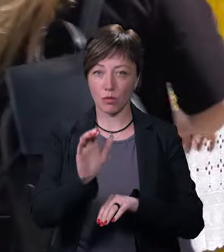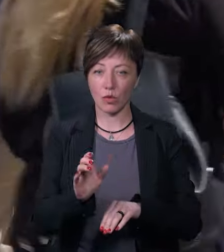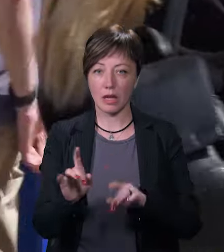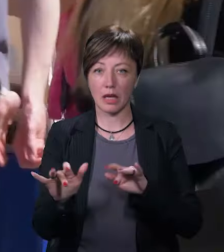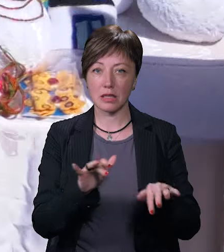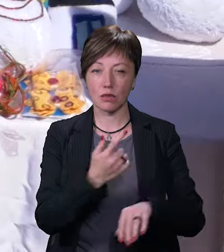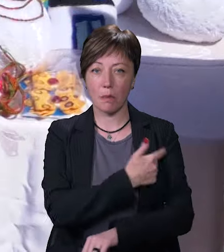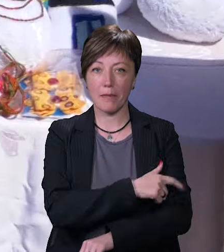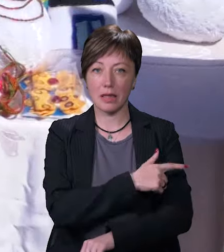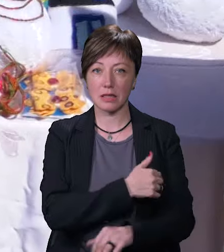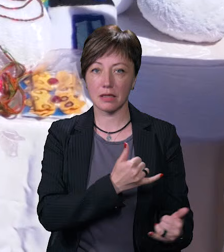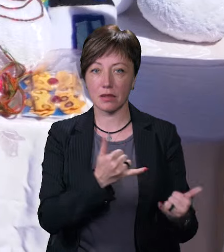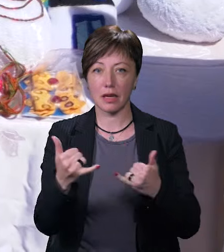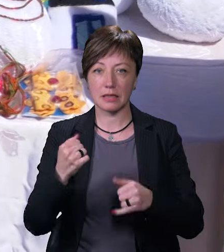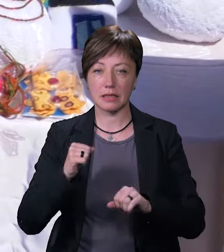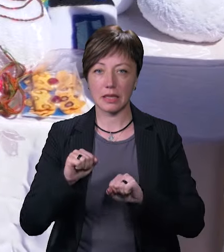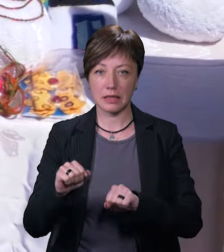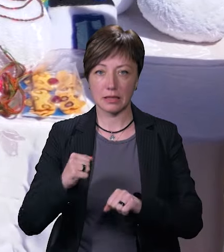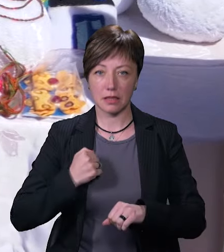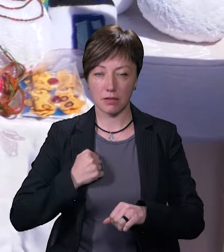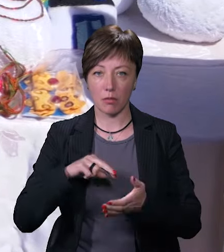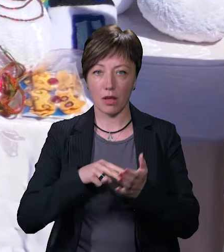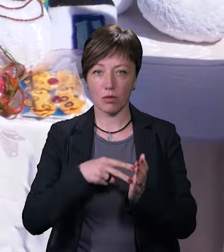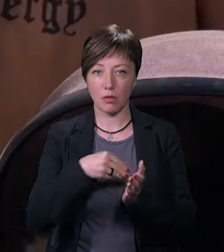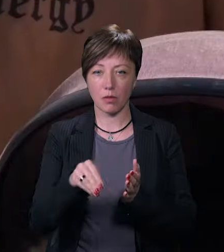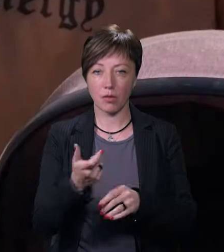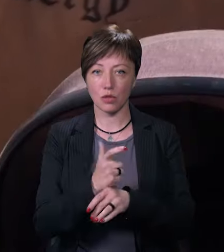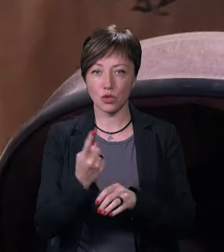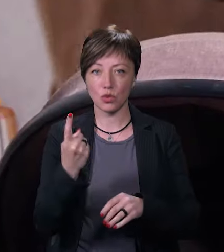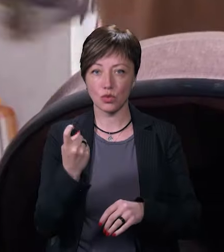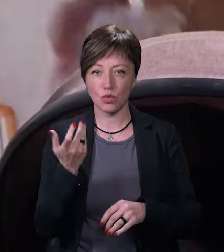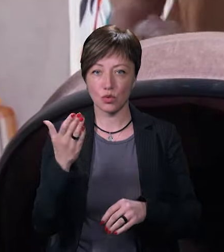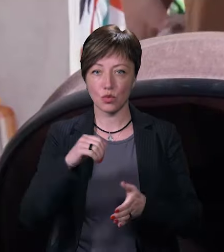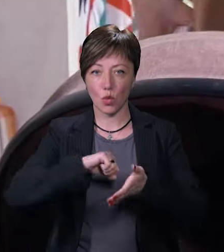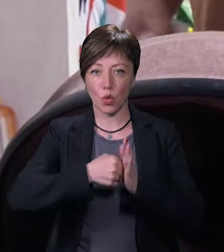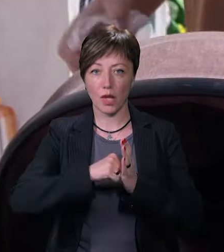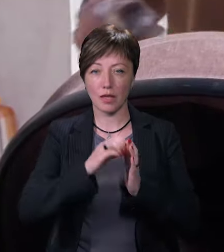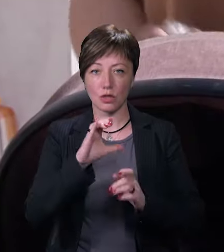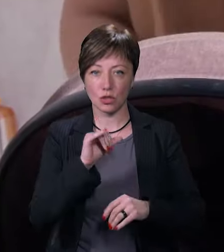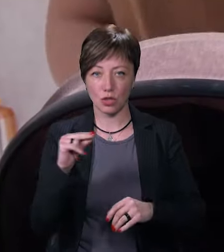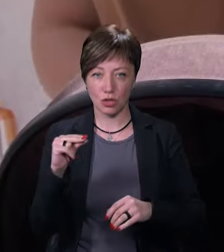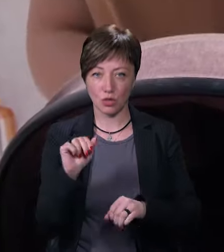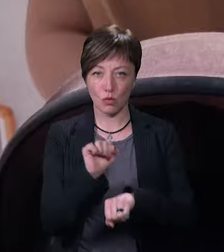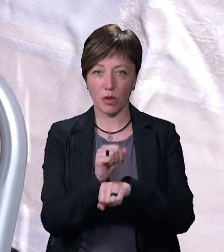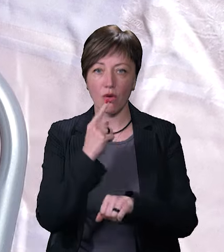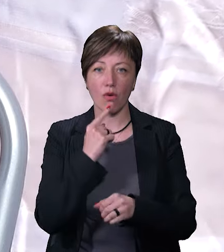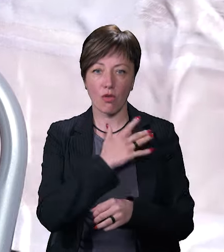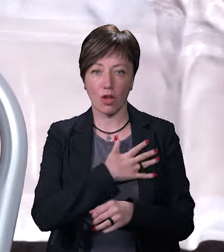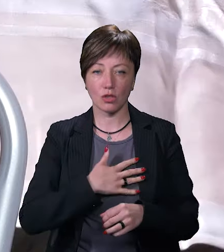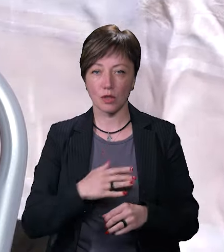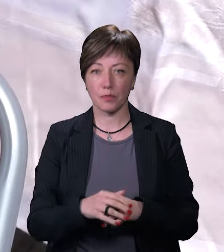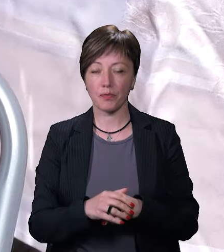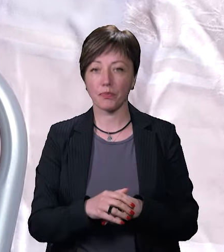тактичну медицину для захисників. Планують придбати більше сотні турнікетів «Січ» – засобів для зупинки кровотечі.